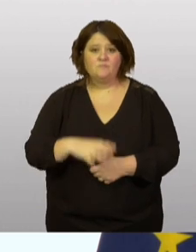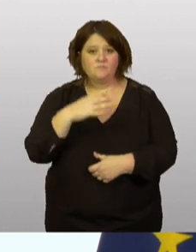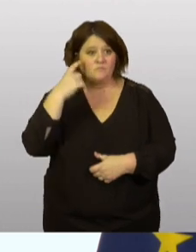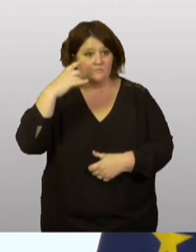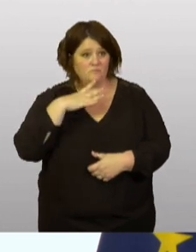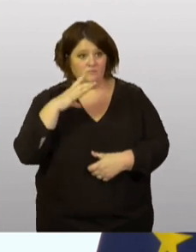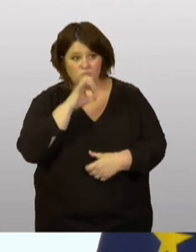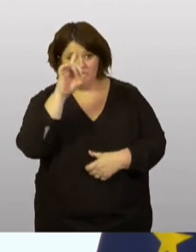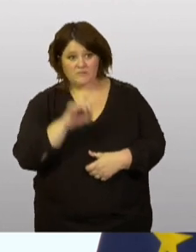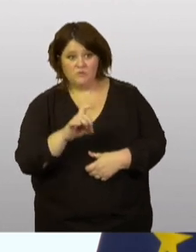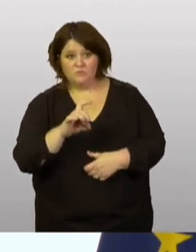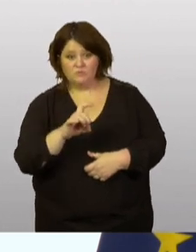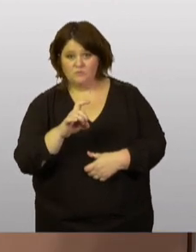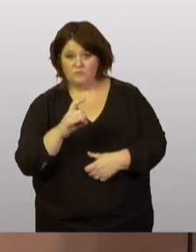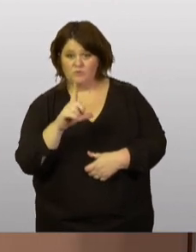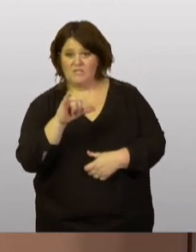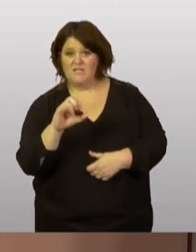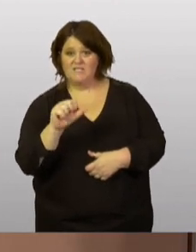de Lisa-Louise de Chevalet.